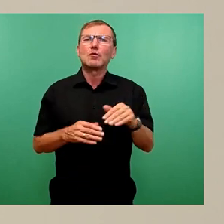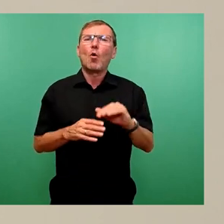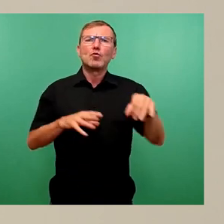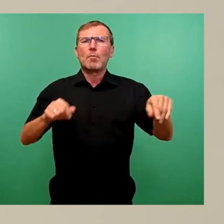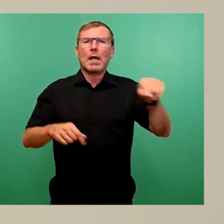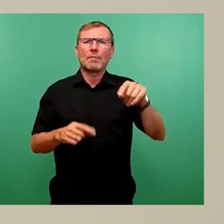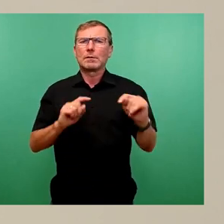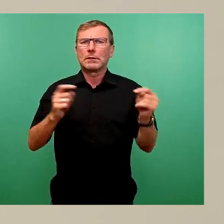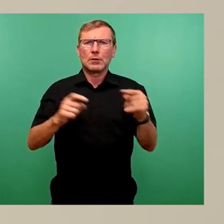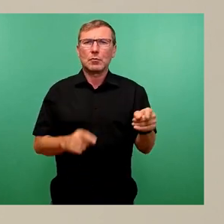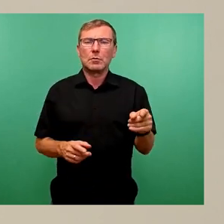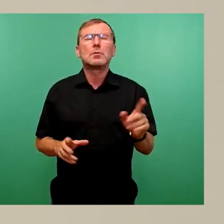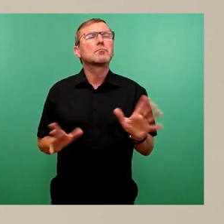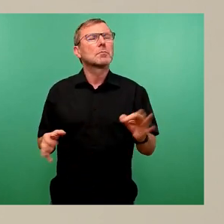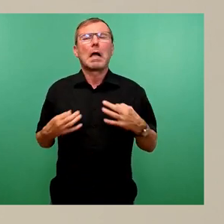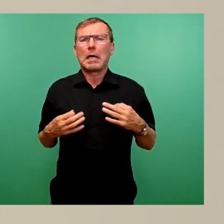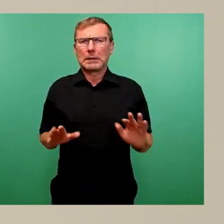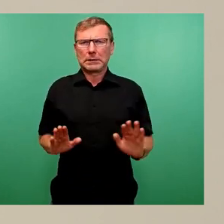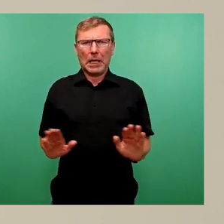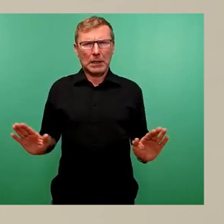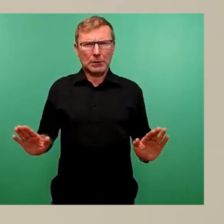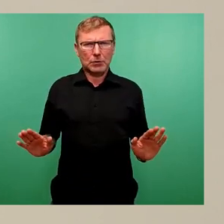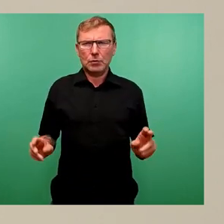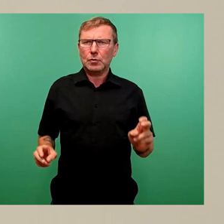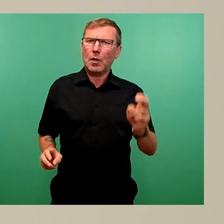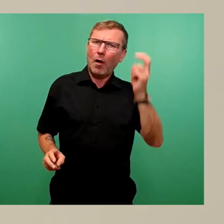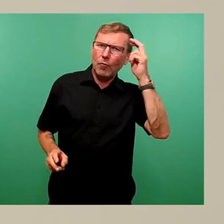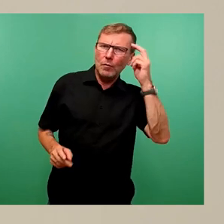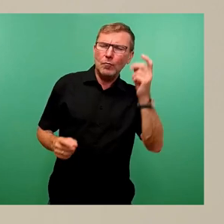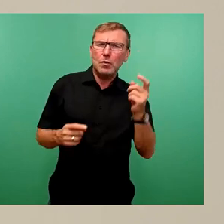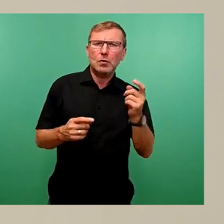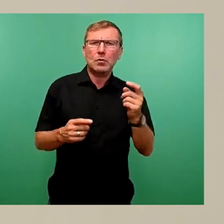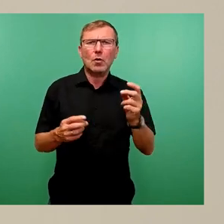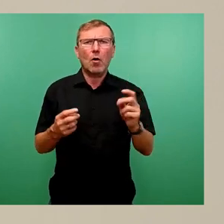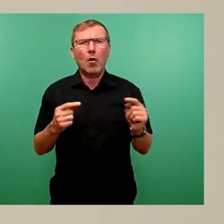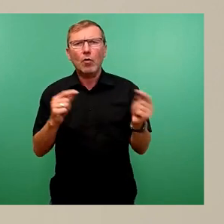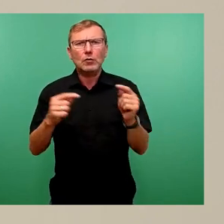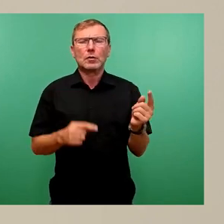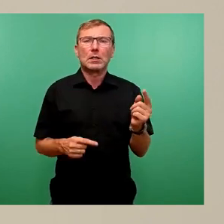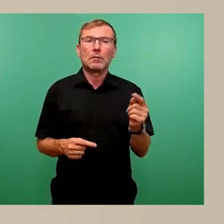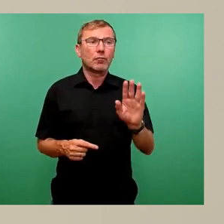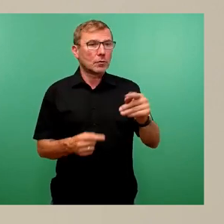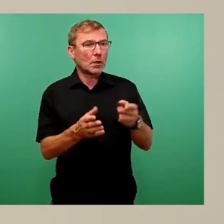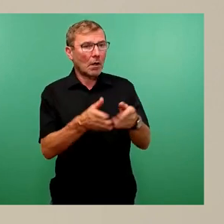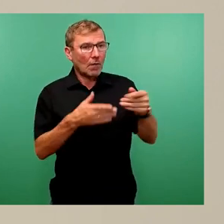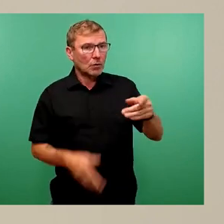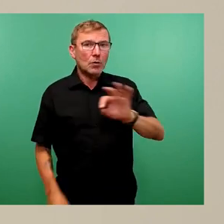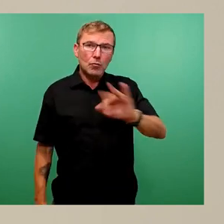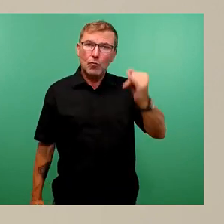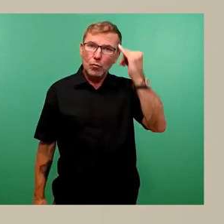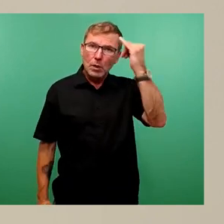Diskussion sehr sachlich und konstruktiv war, wo auch aus Ihrer Fraktion durchaus gute Hinweise zur